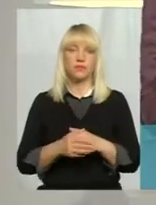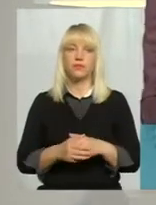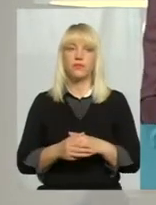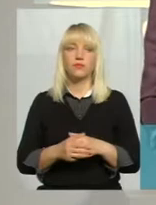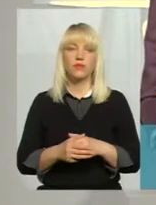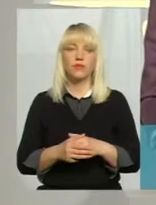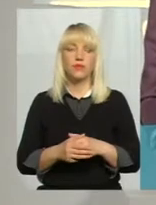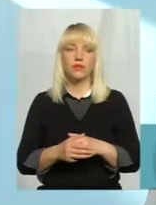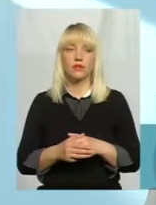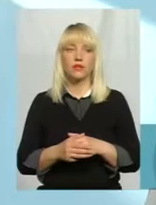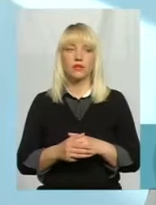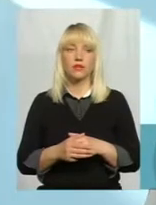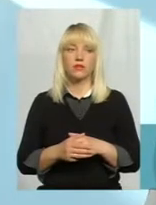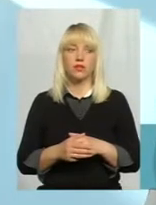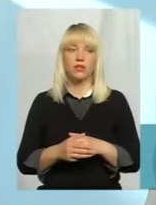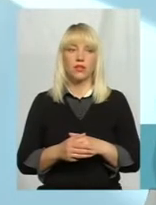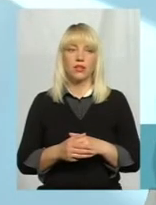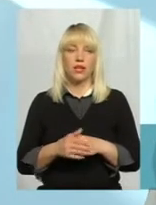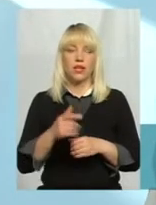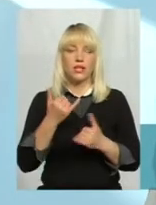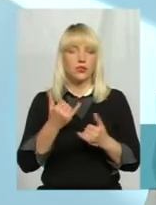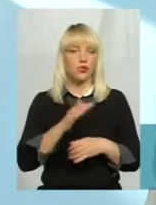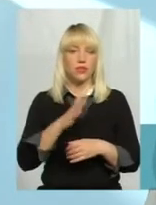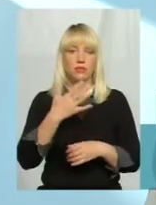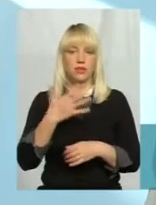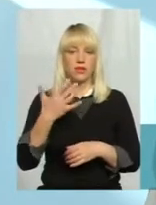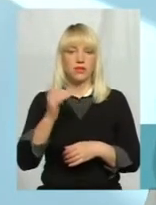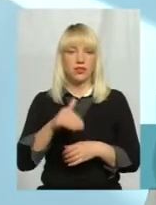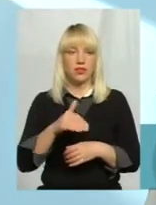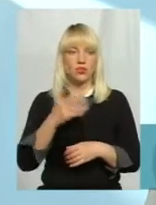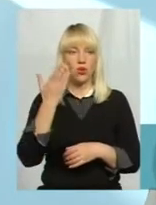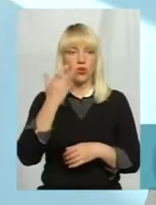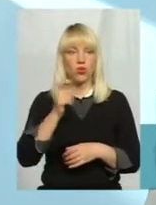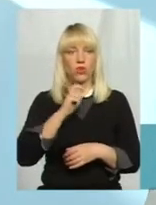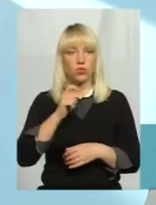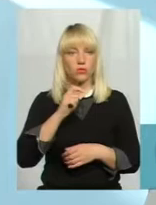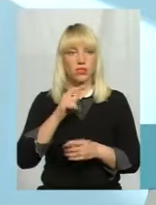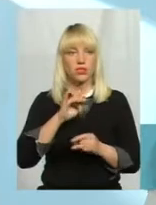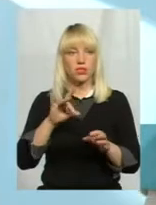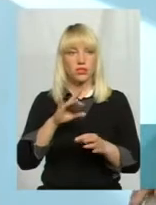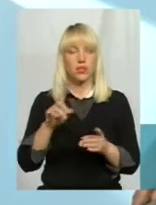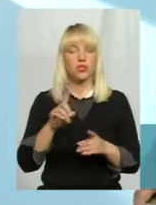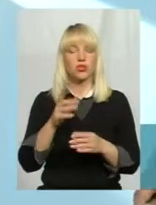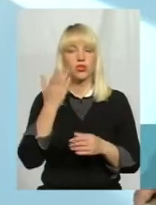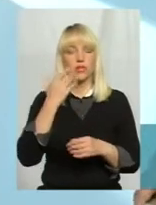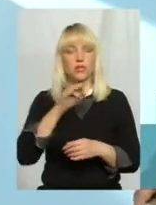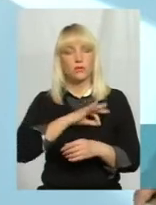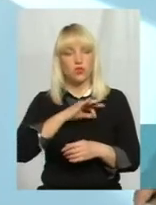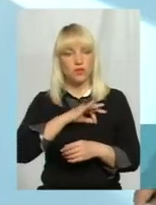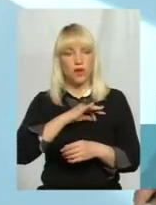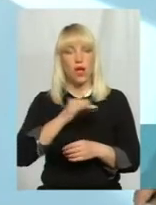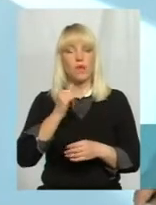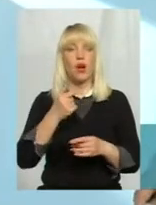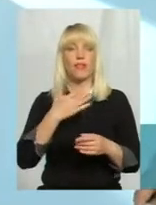ту воду Ми тисяч. Це 55 тисяч, коли кореспондент сказав, що ми подаємо споживання так. Ми,